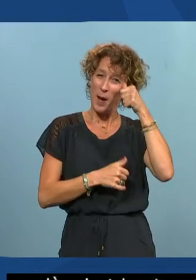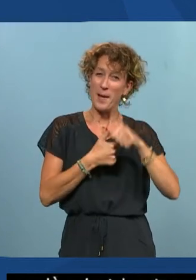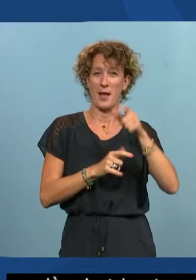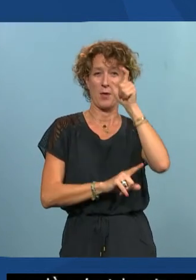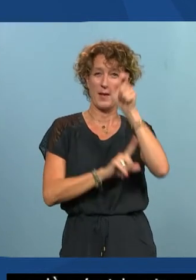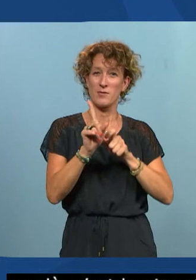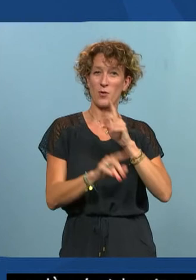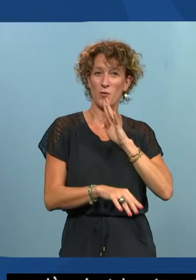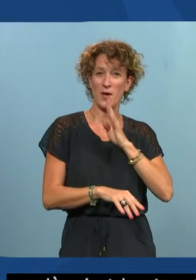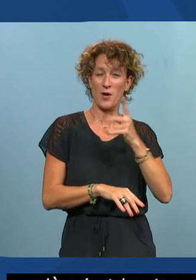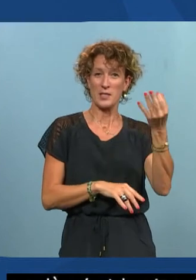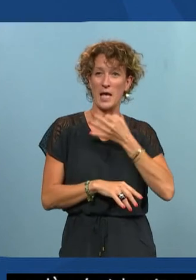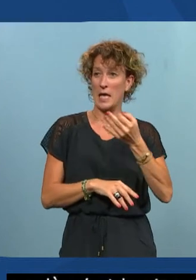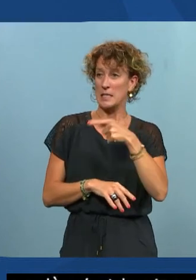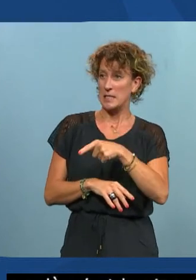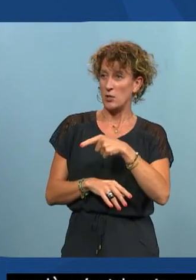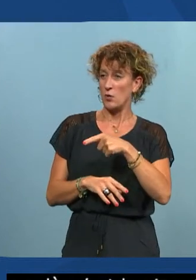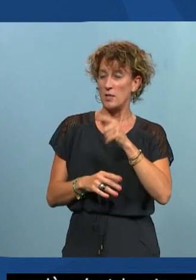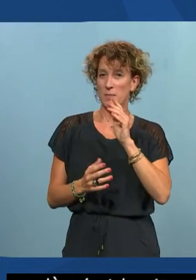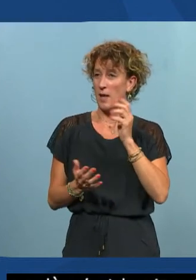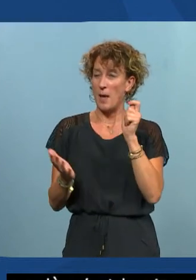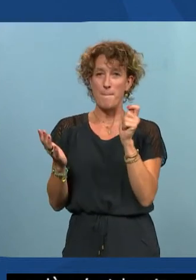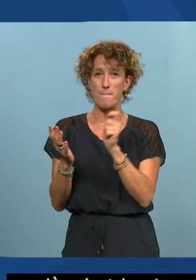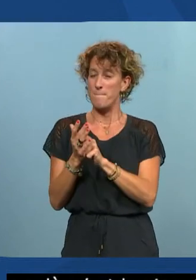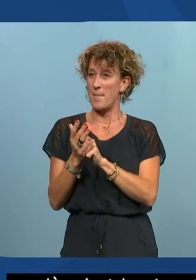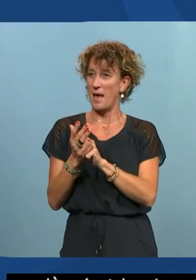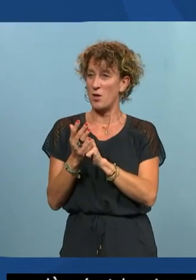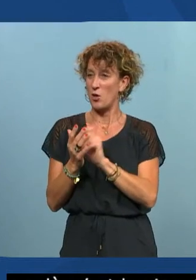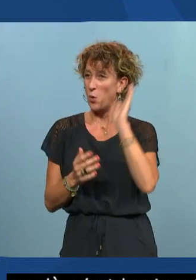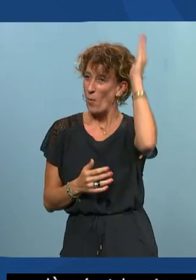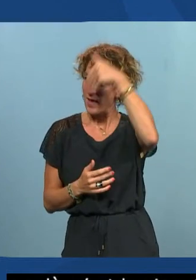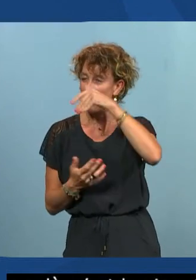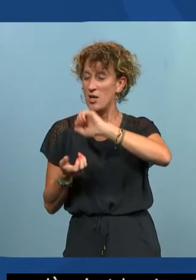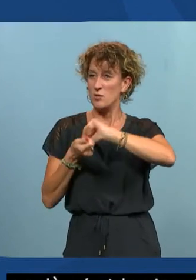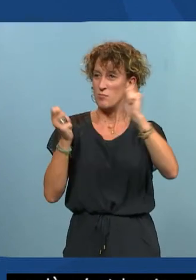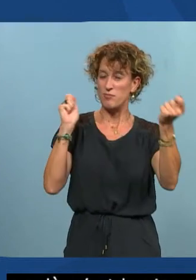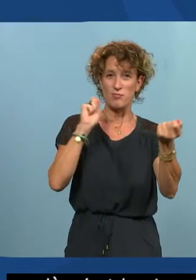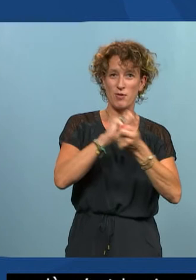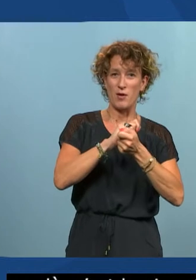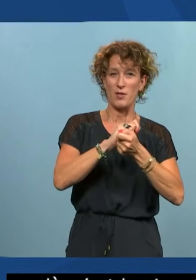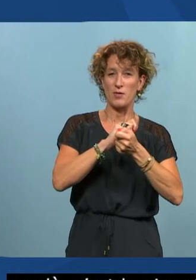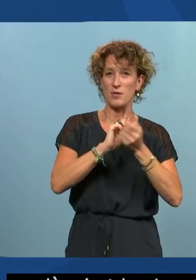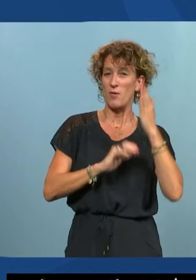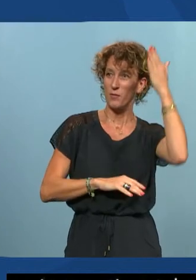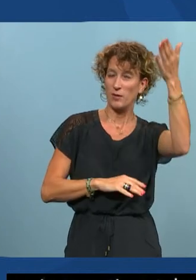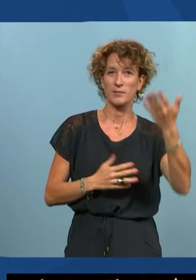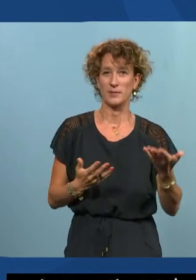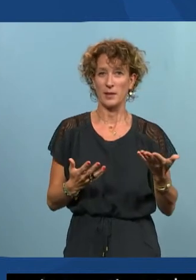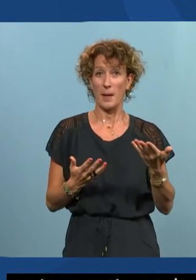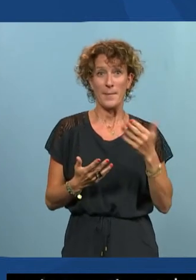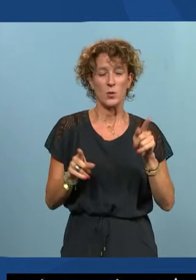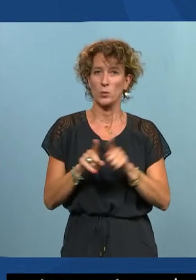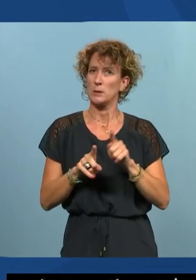c'est pas du lyrisme c'est la vérité vraie si vous me passez l'expression mais c'est aussi une véritable galère parce qu